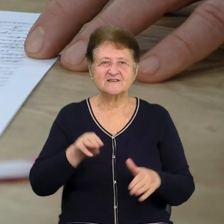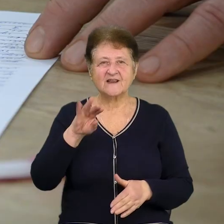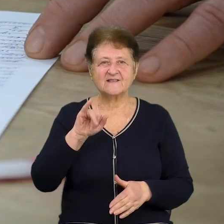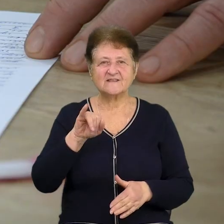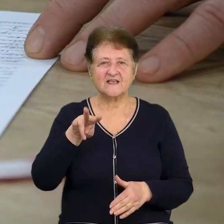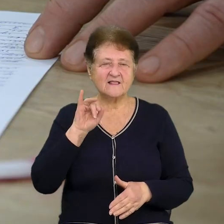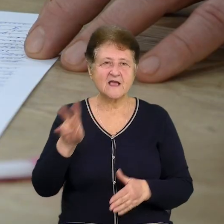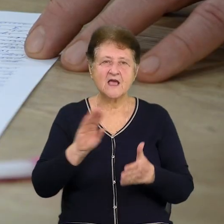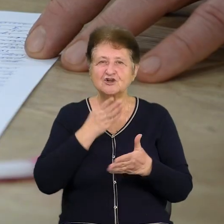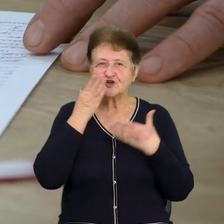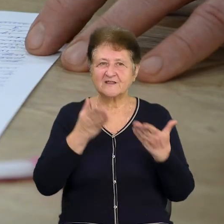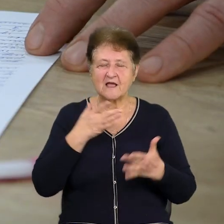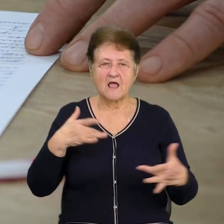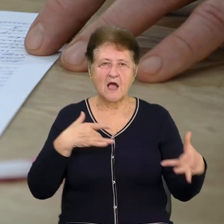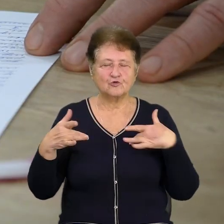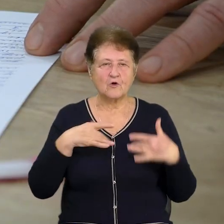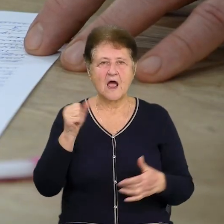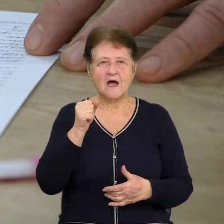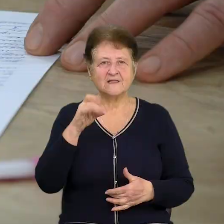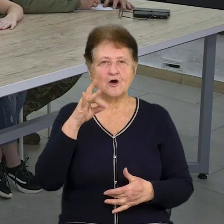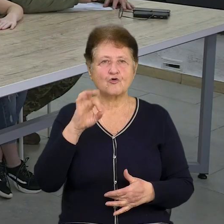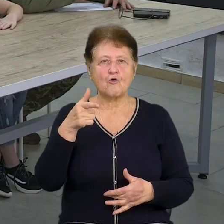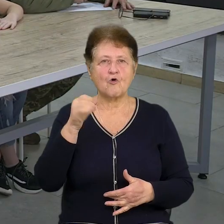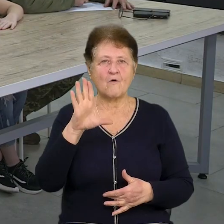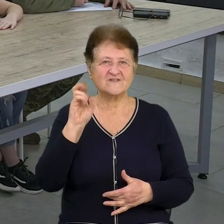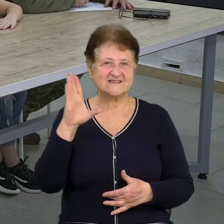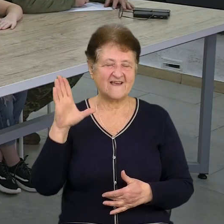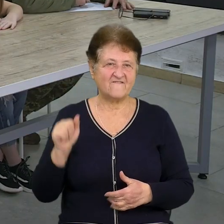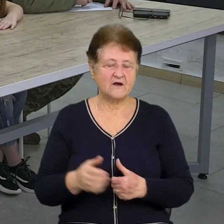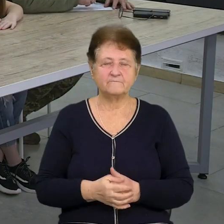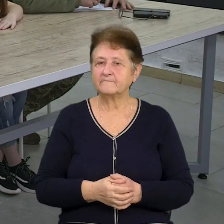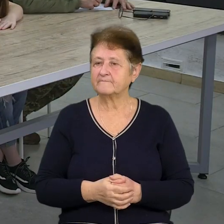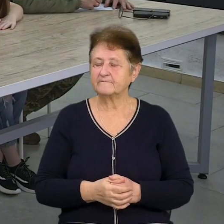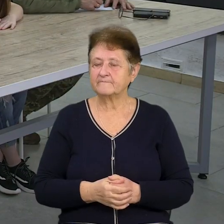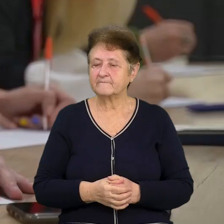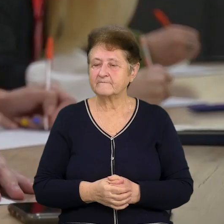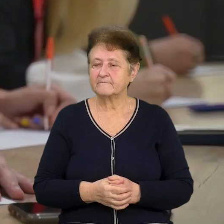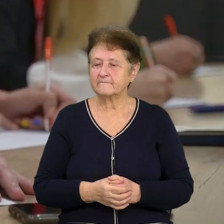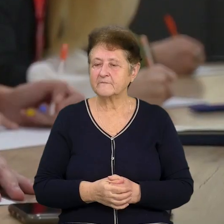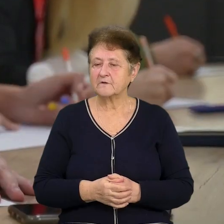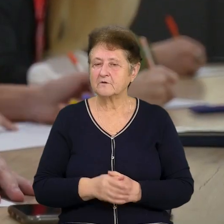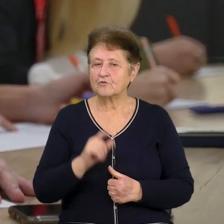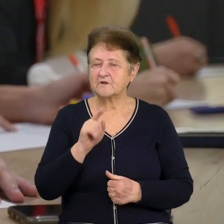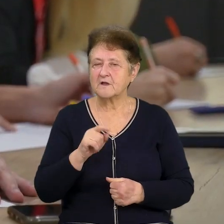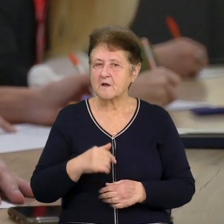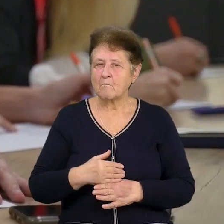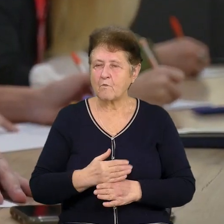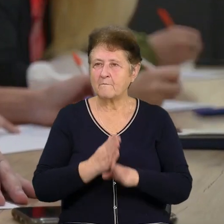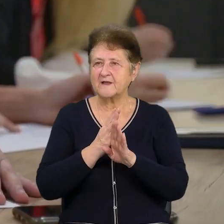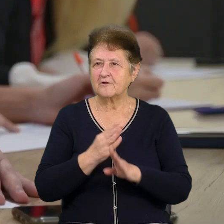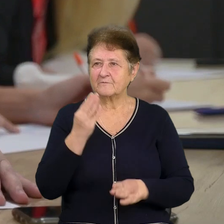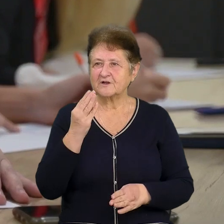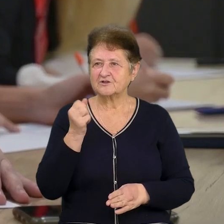Цілик. Читала його акторка Ада Роговцева. Міжкових полиць, побитого шашеру кревінца,